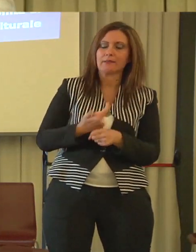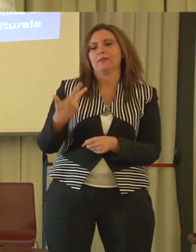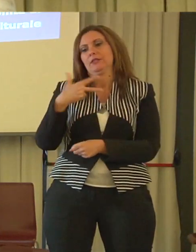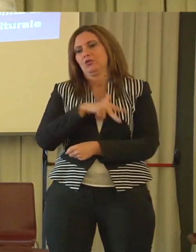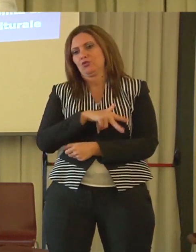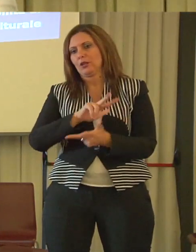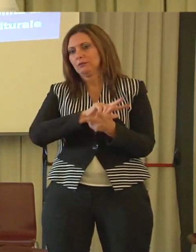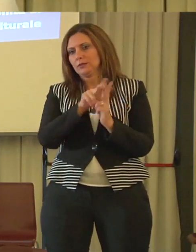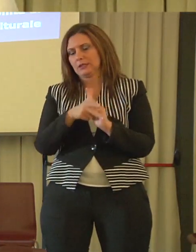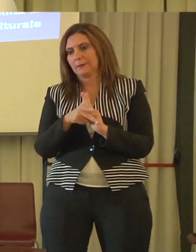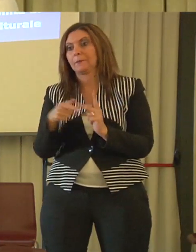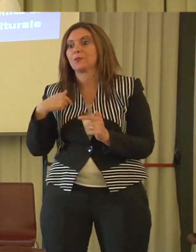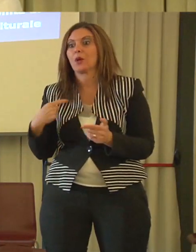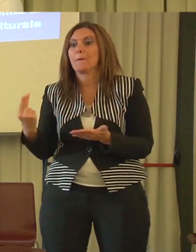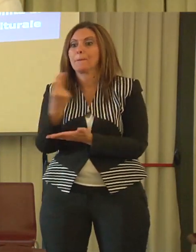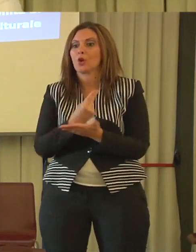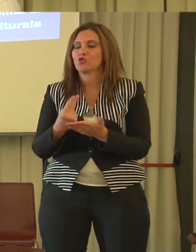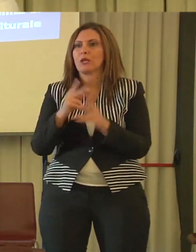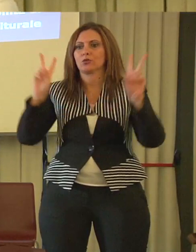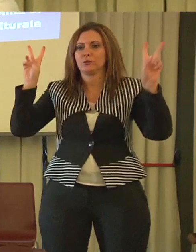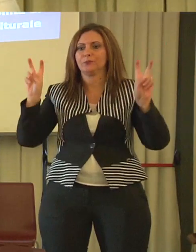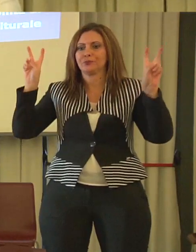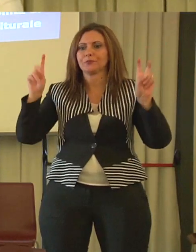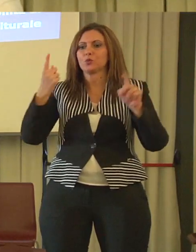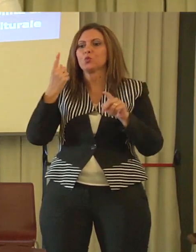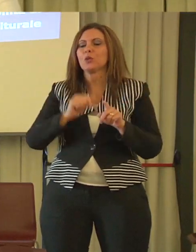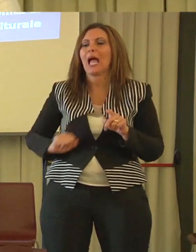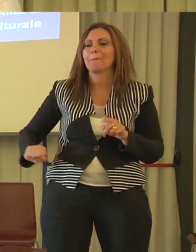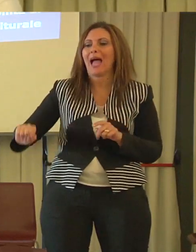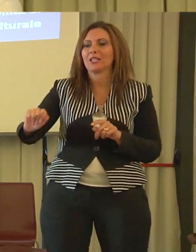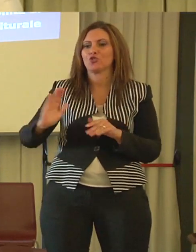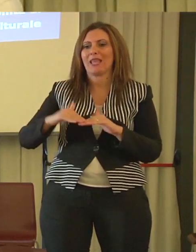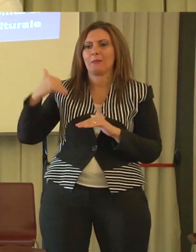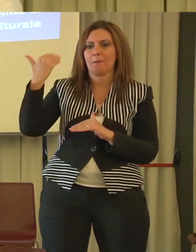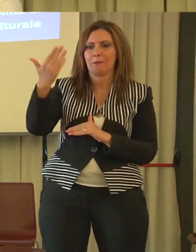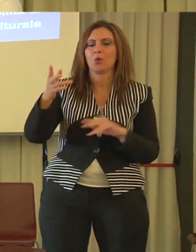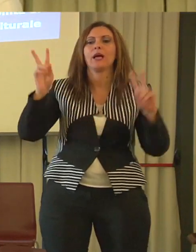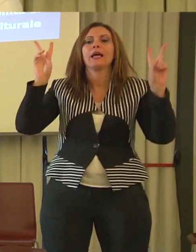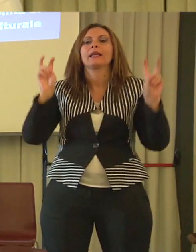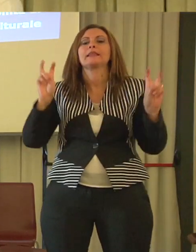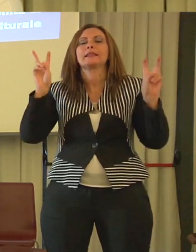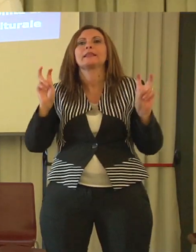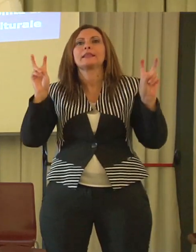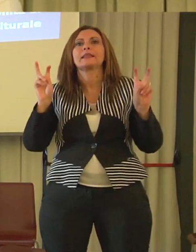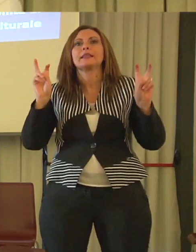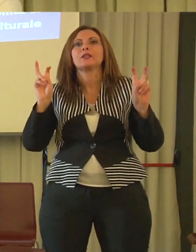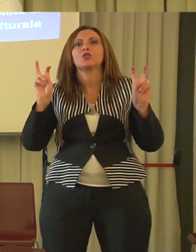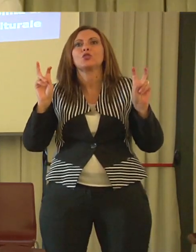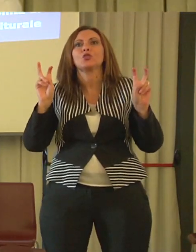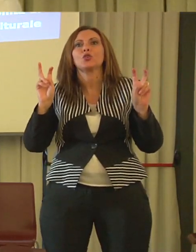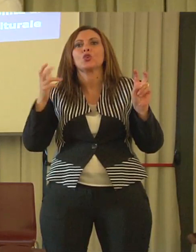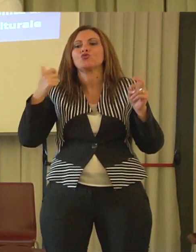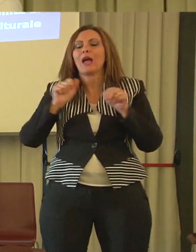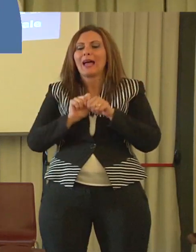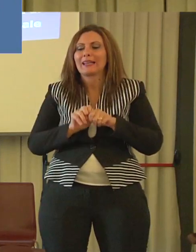progetto che noi abbiamo chiamato una marcia in più, è anche il titolo, non è un caso, vede le sue radici già in cinque